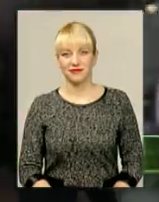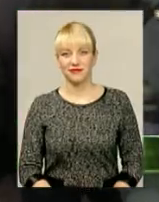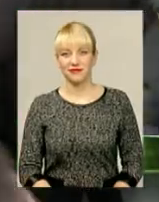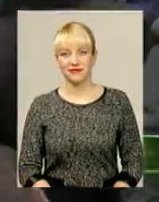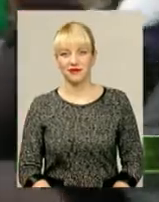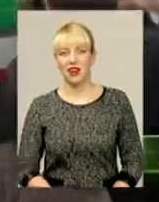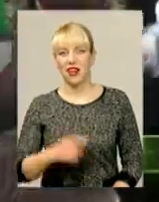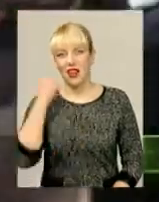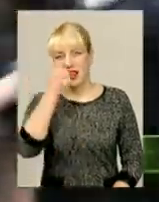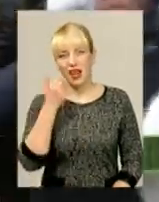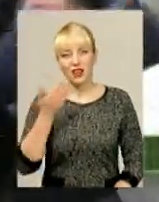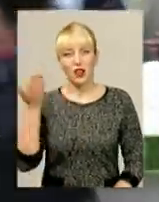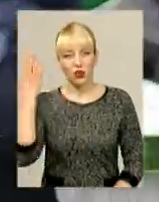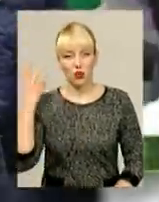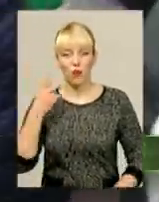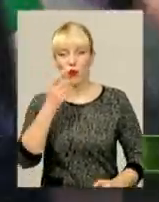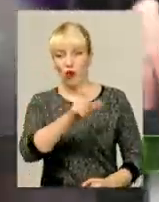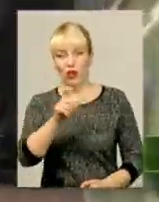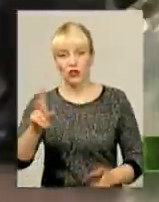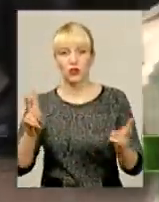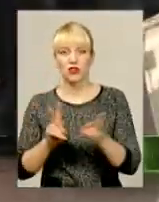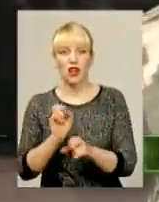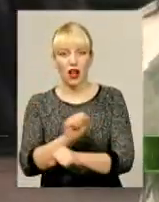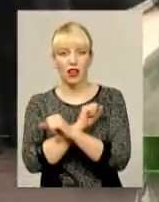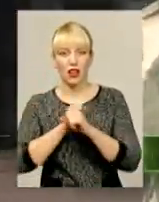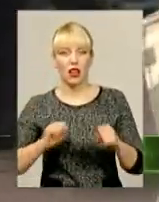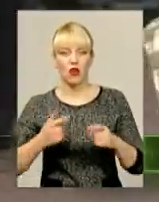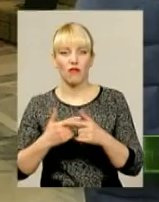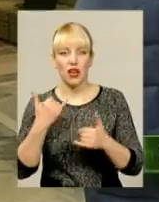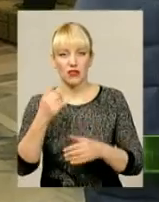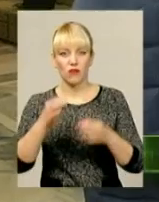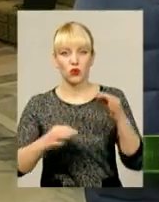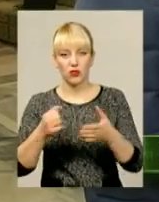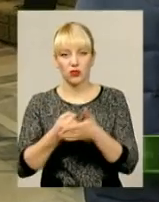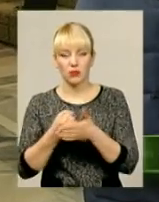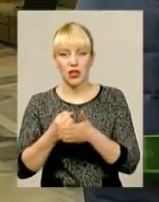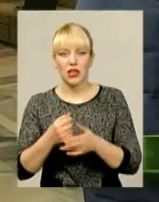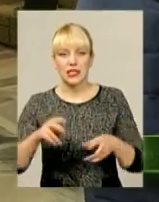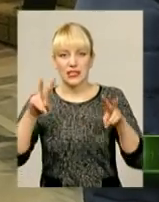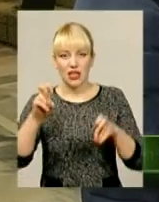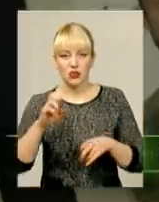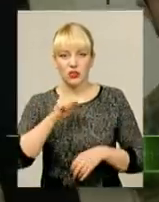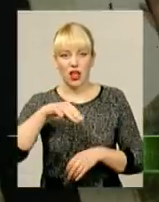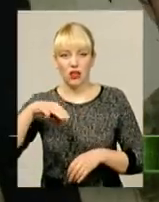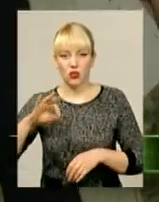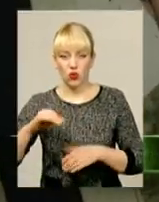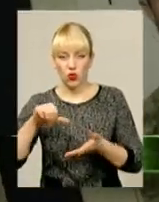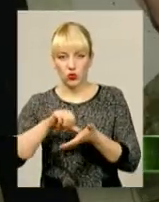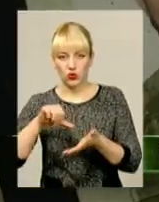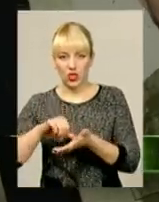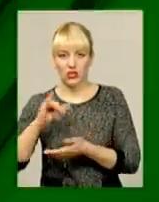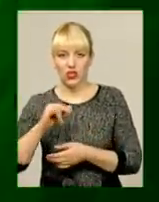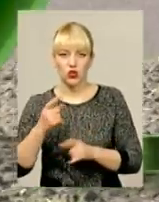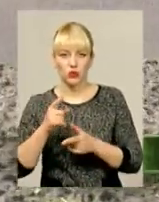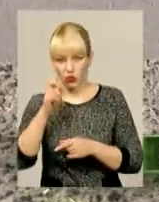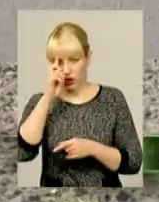Рік тому їх зустрічали як героїв. Нині вони в судах доводять статус учасника бойових дій. Або чому держава нехтує своїми захисниками?